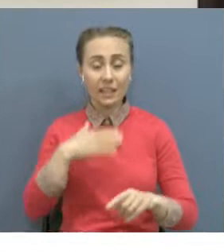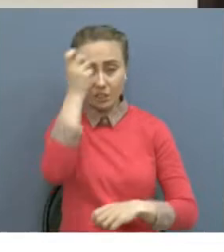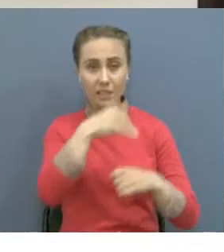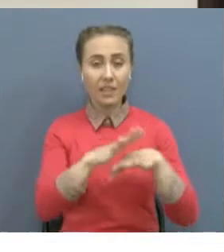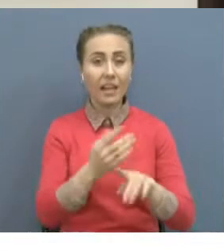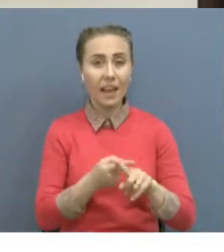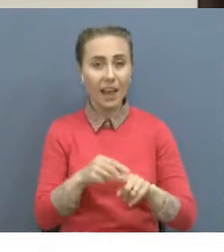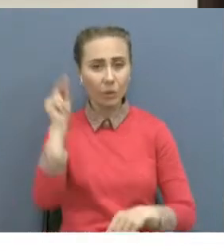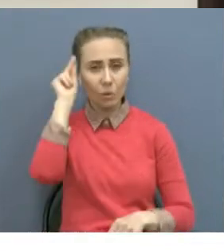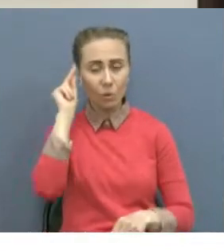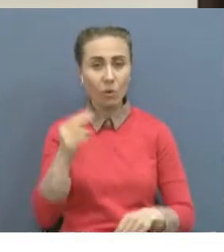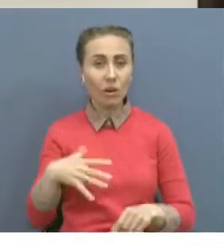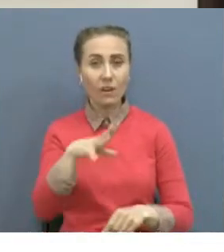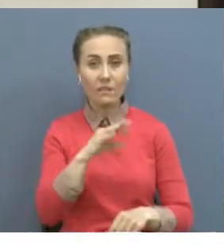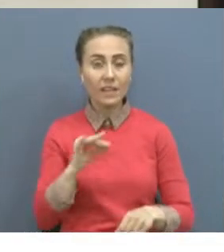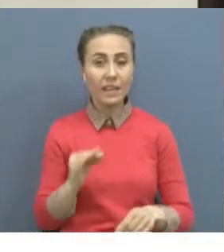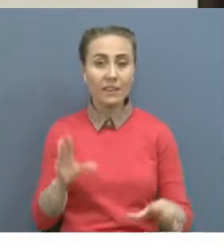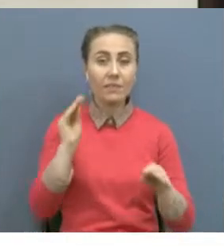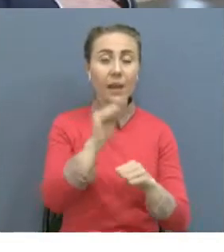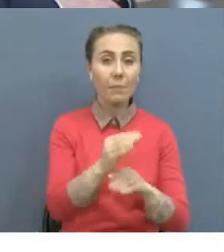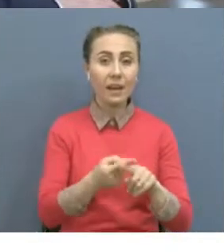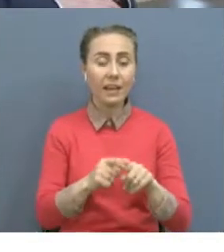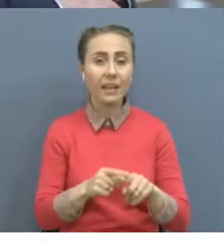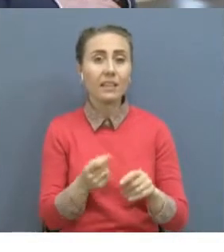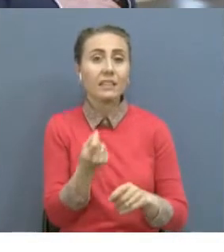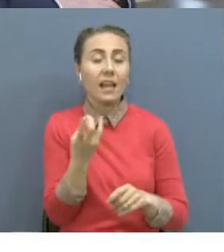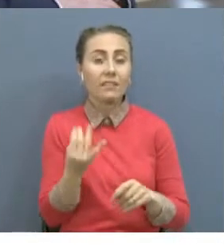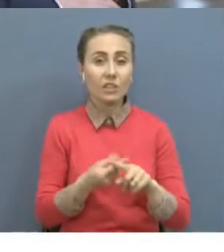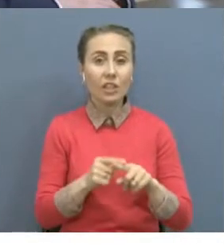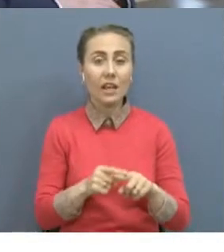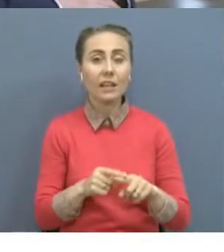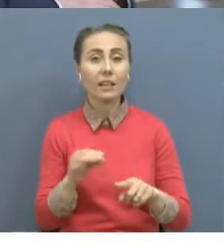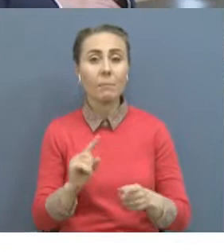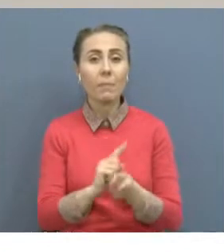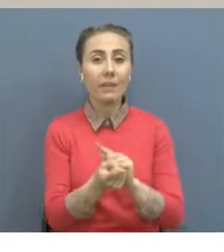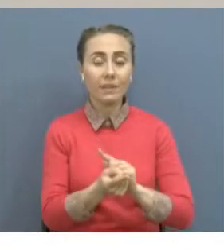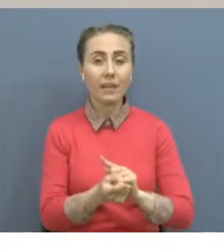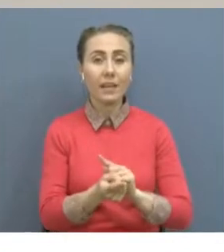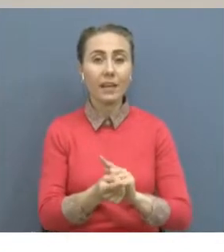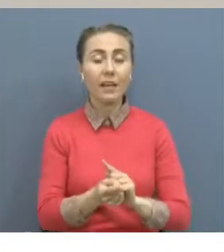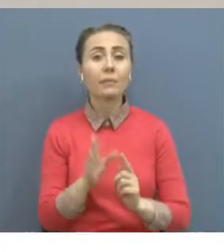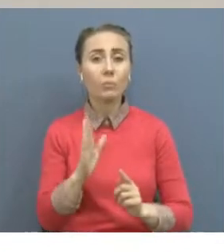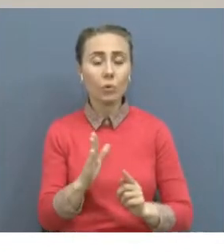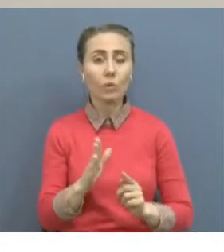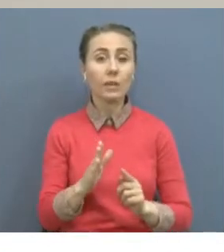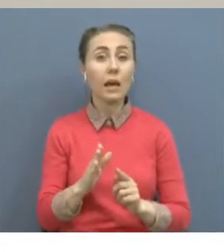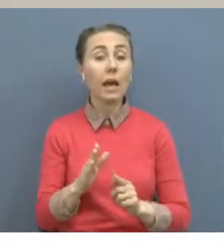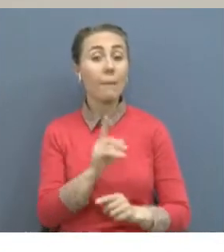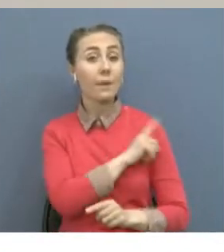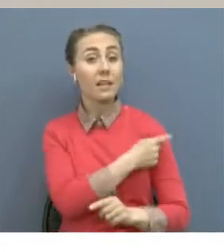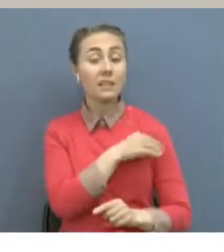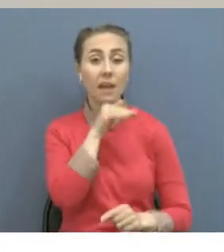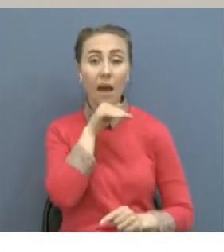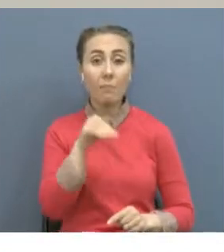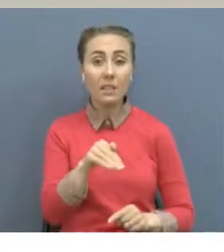еңгізді өді кешіктірмеу керек. Реформа ең өлі медицинамен білімберу саласында жасалмақ. Заман талабына сай, ауру